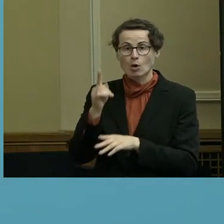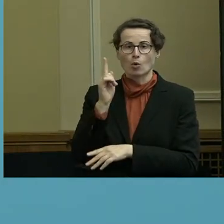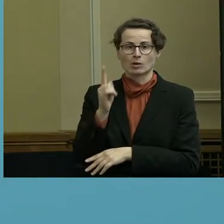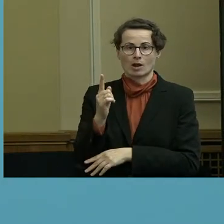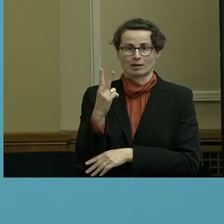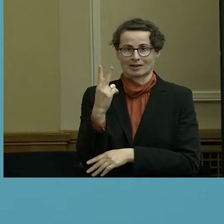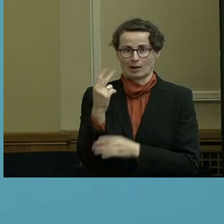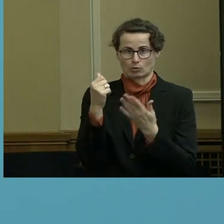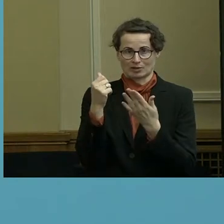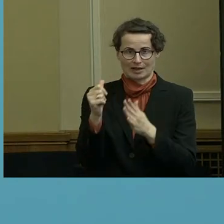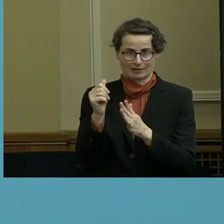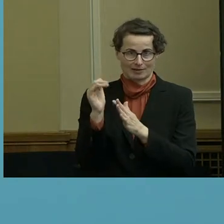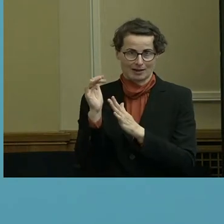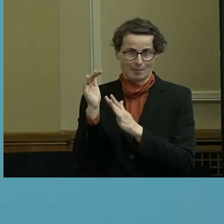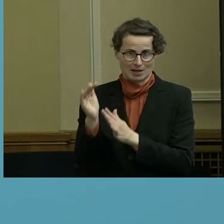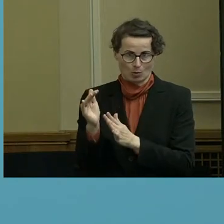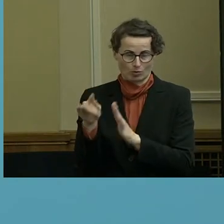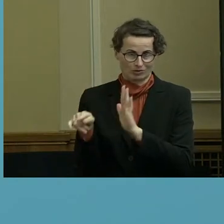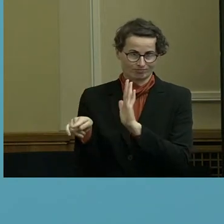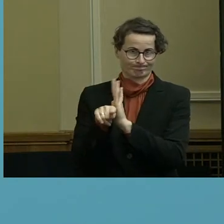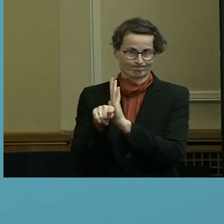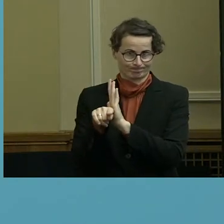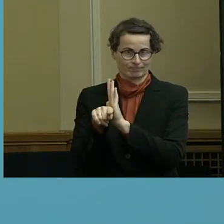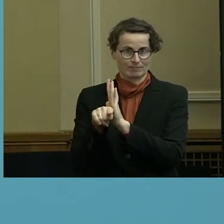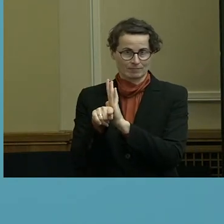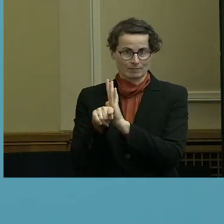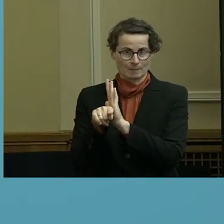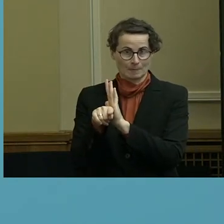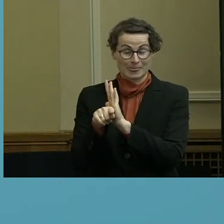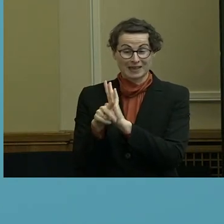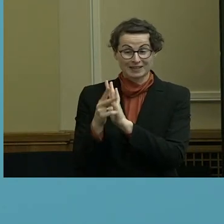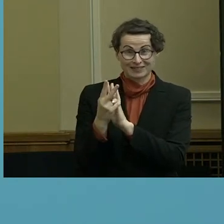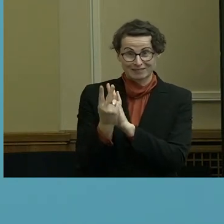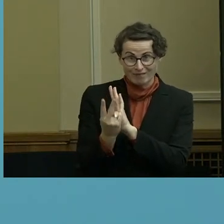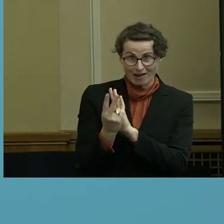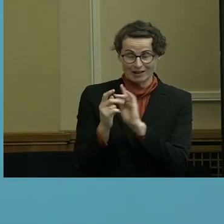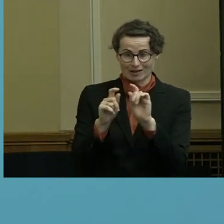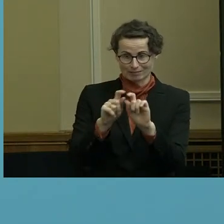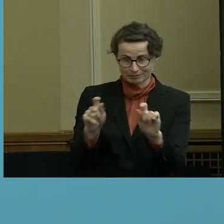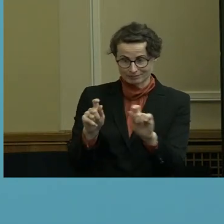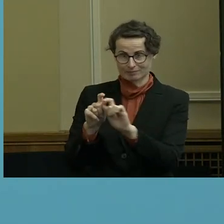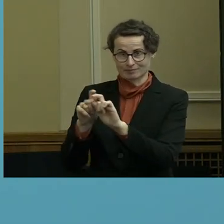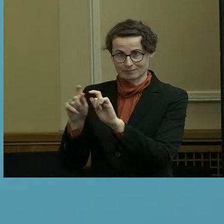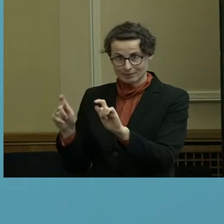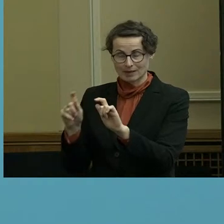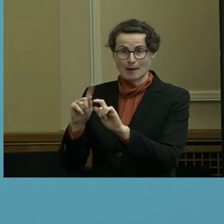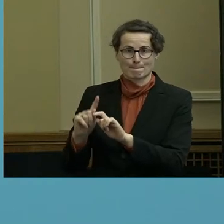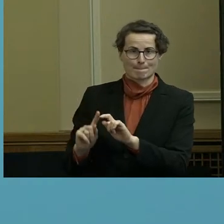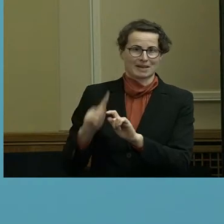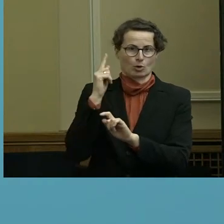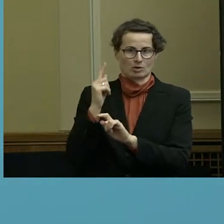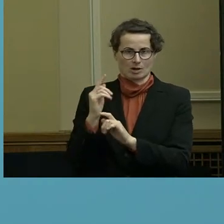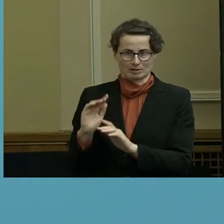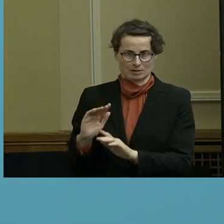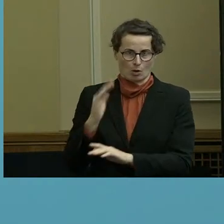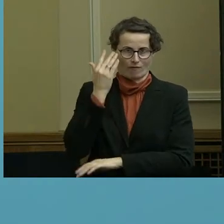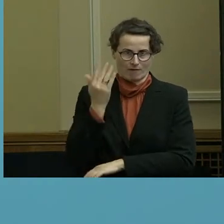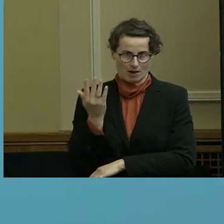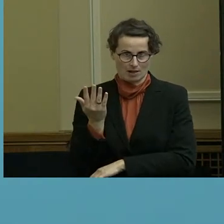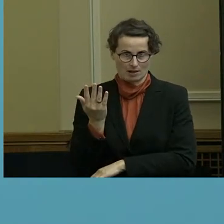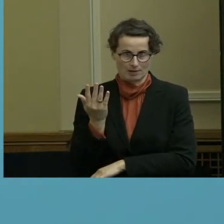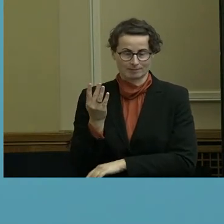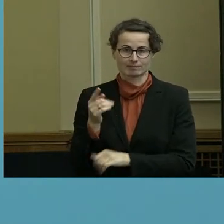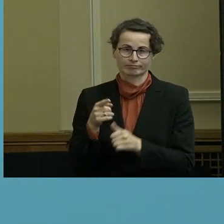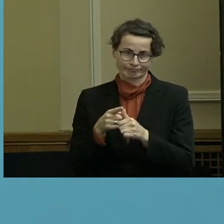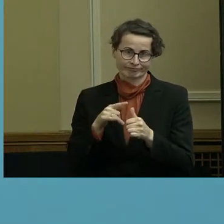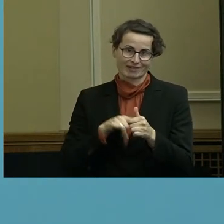und da sind zwei, sind vom Volumen her bedeutsam. Das